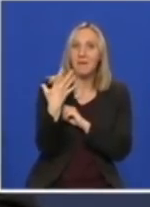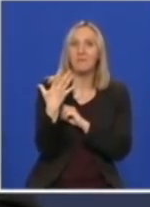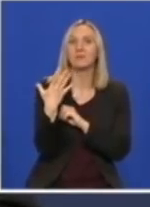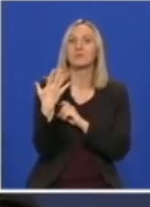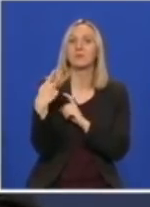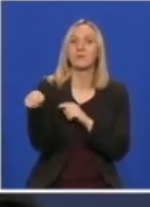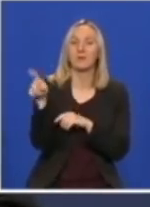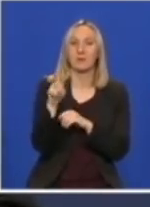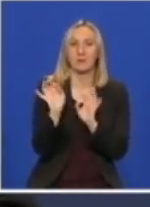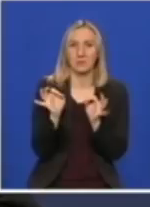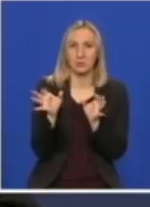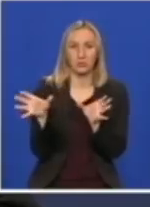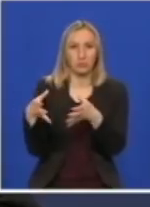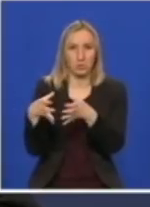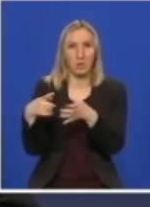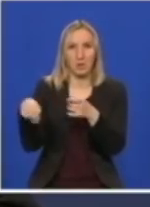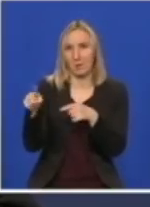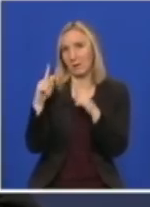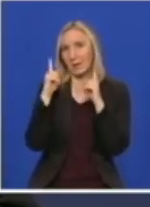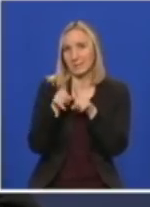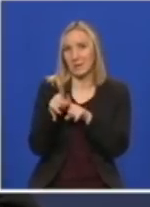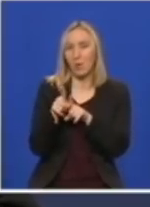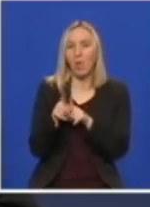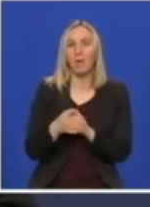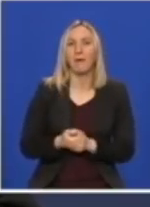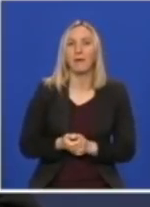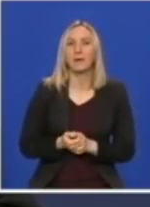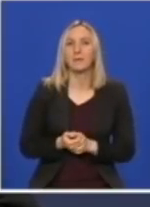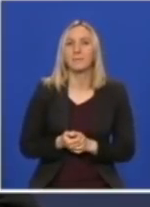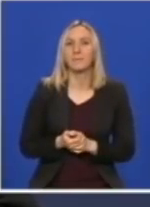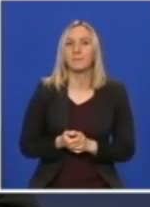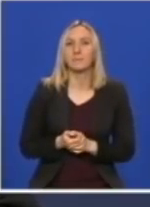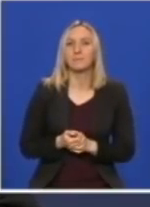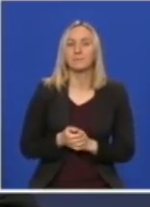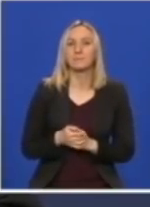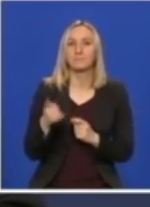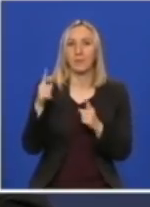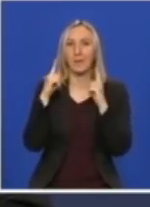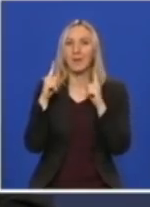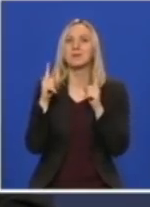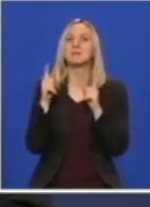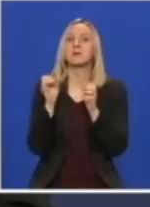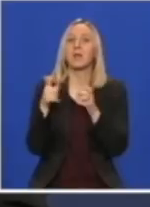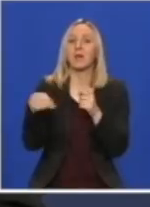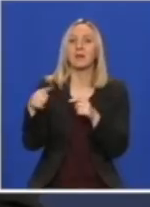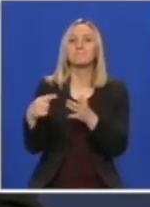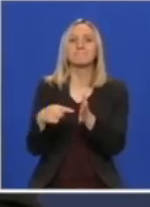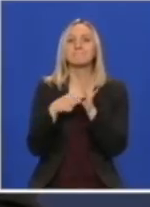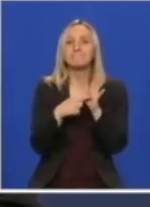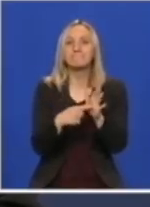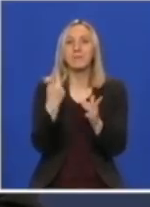našim kineskim kolegama. gdje su oni predstavili jednu provinciju, Huvei,